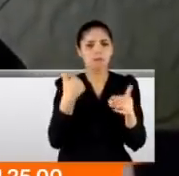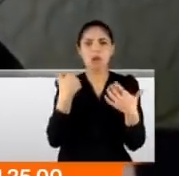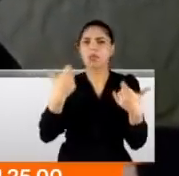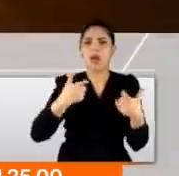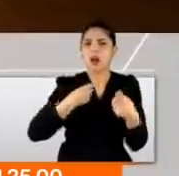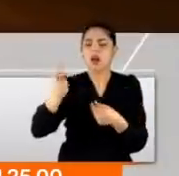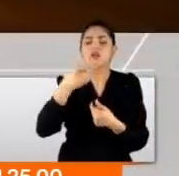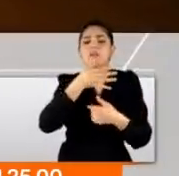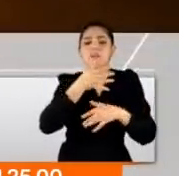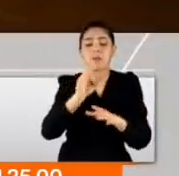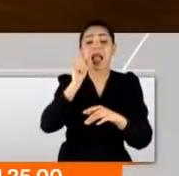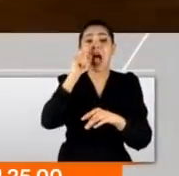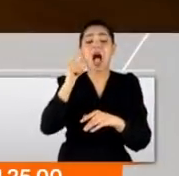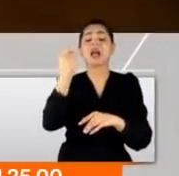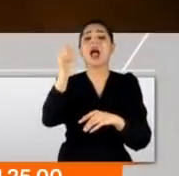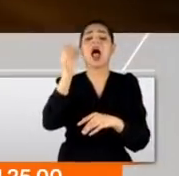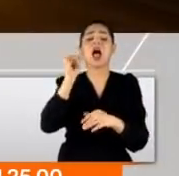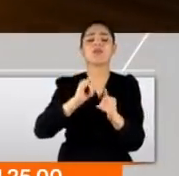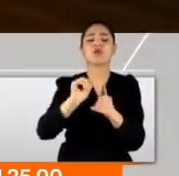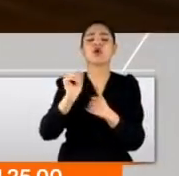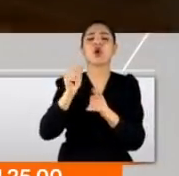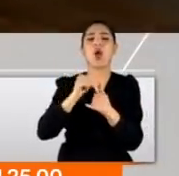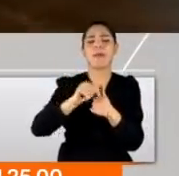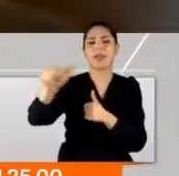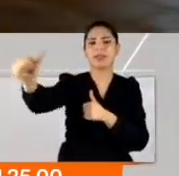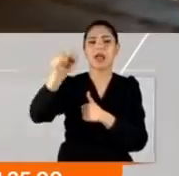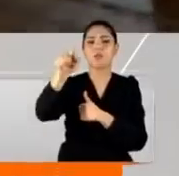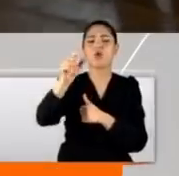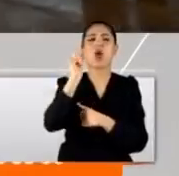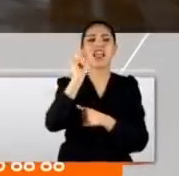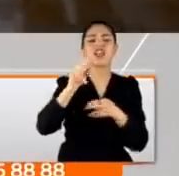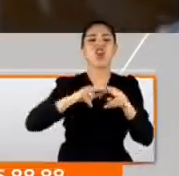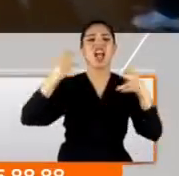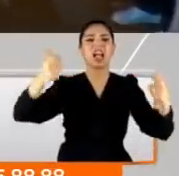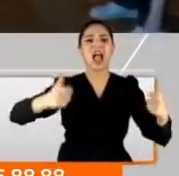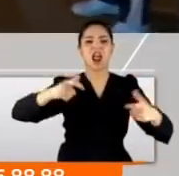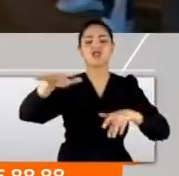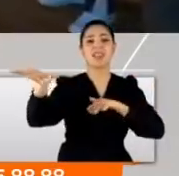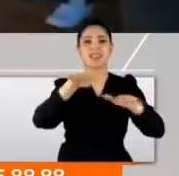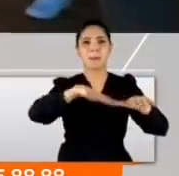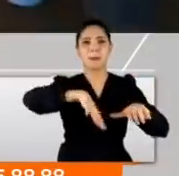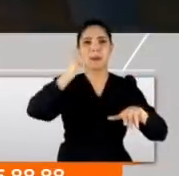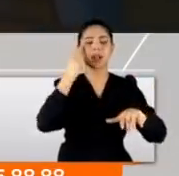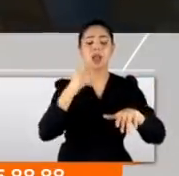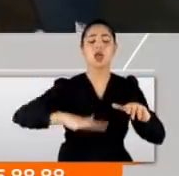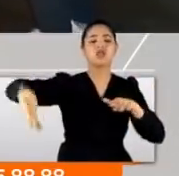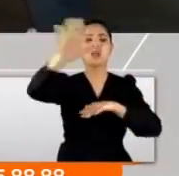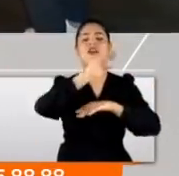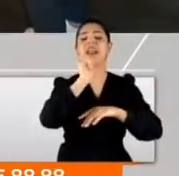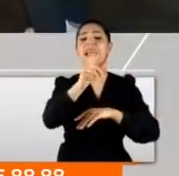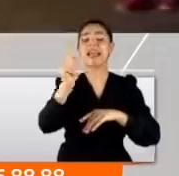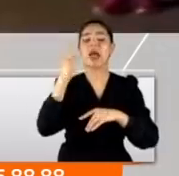çıkacağımı da şaşırdık. Ankara'ya 60 kilometre mesafedeki Kalecik ilçesiydi depremin merkez üssü. Çevre illerde de hissedildi.